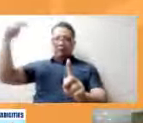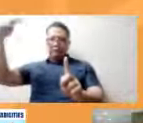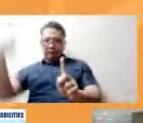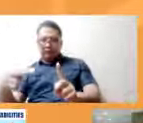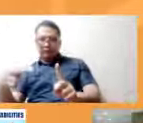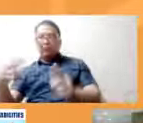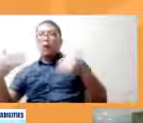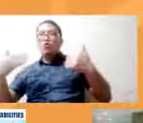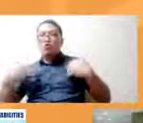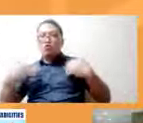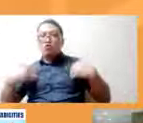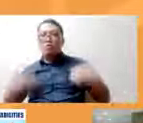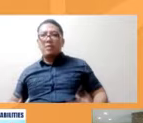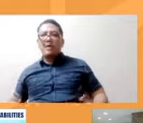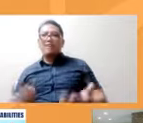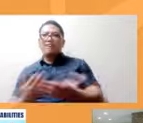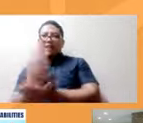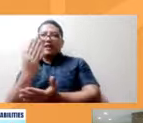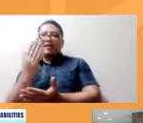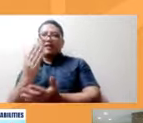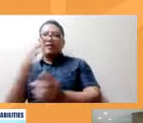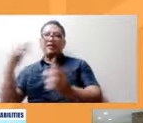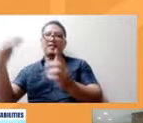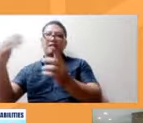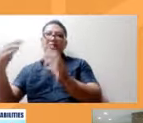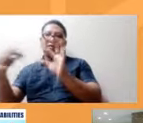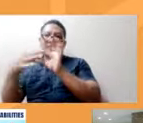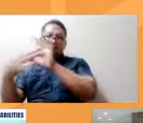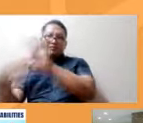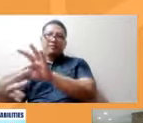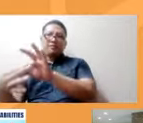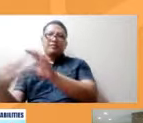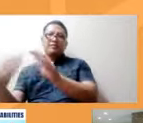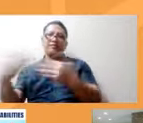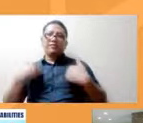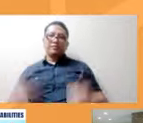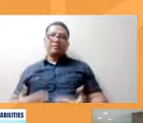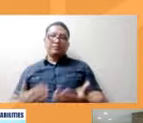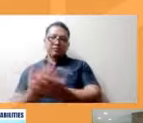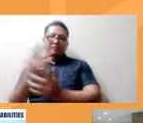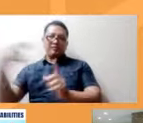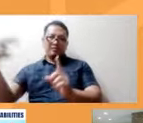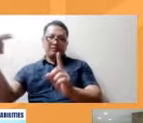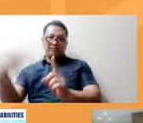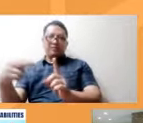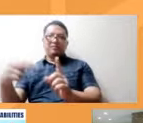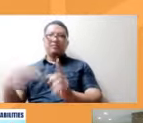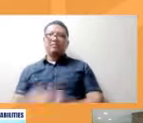model going to the social model and going to the human rights model